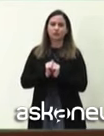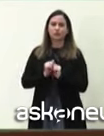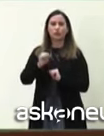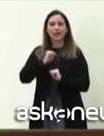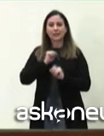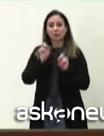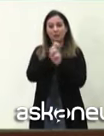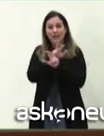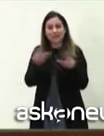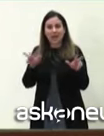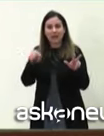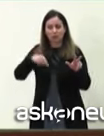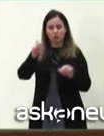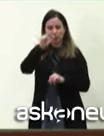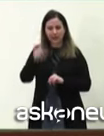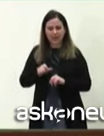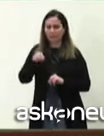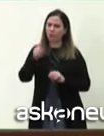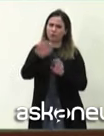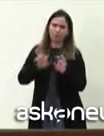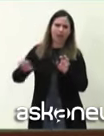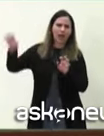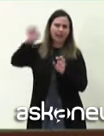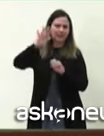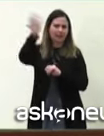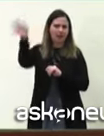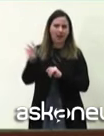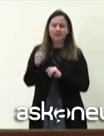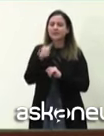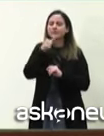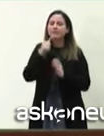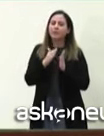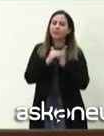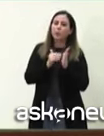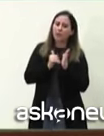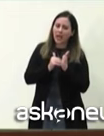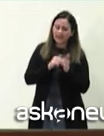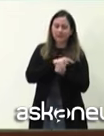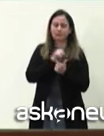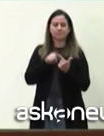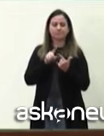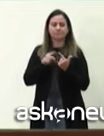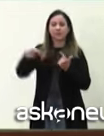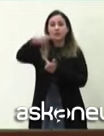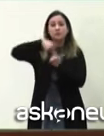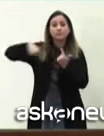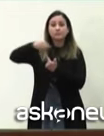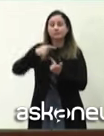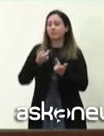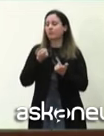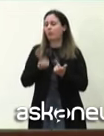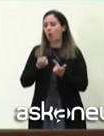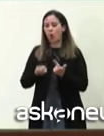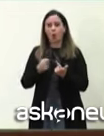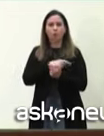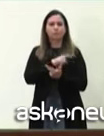dagli altri paesi, è quello di grande cautela, di muoversi poco, di limitare al massimo i momenti